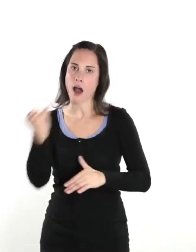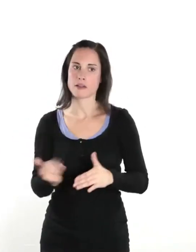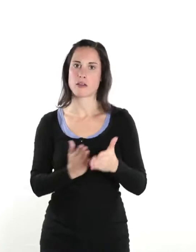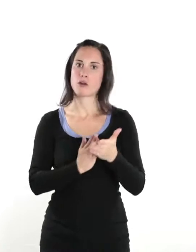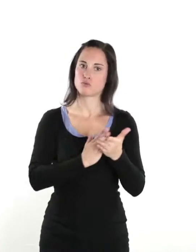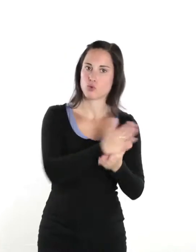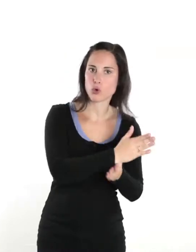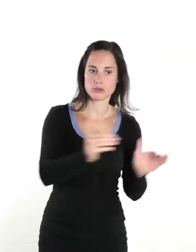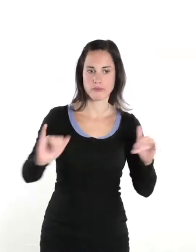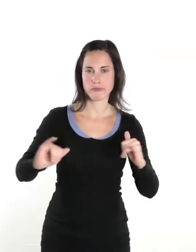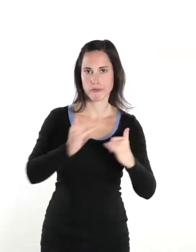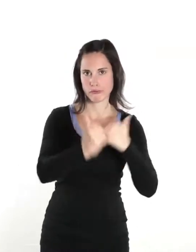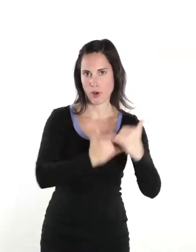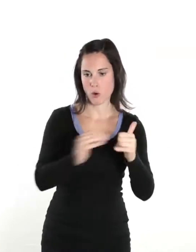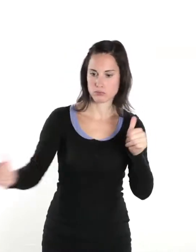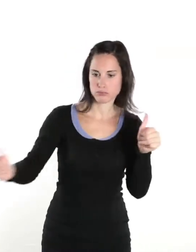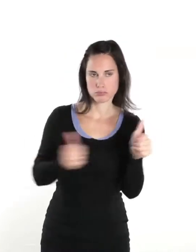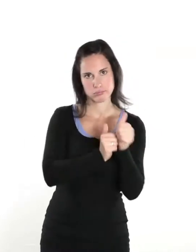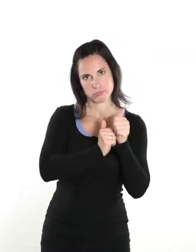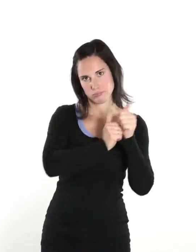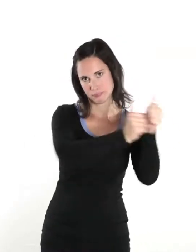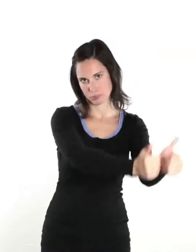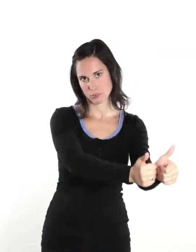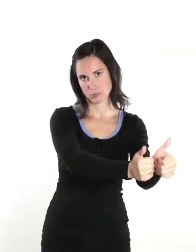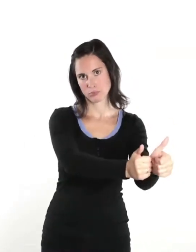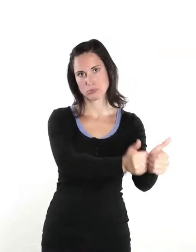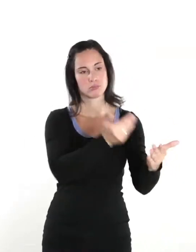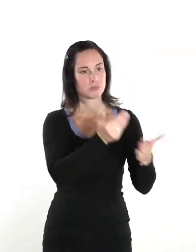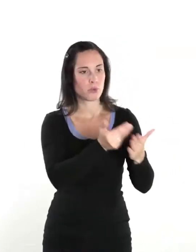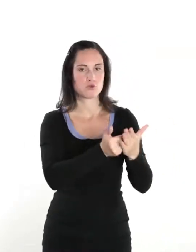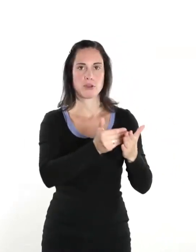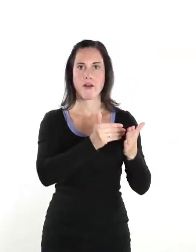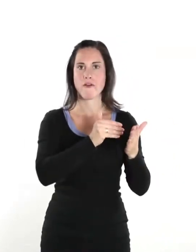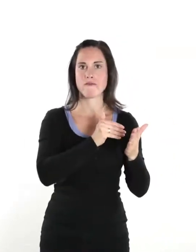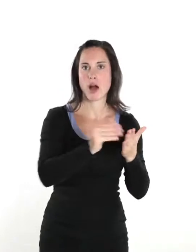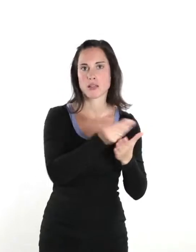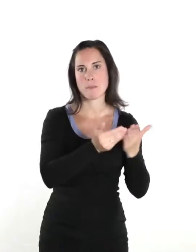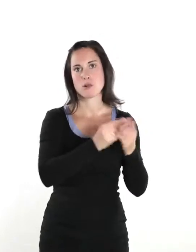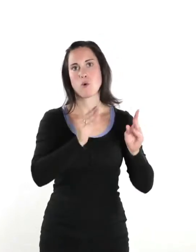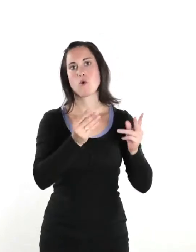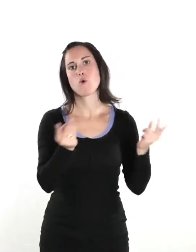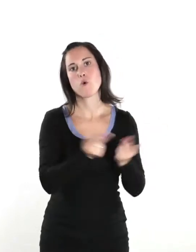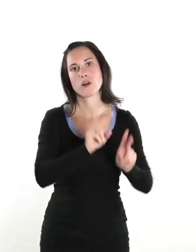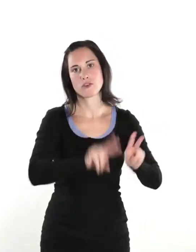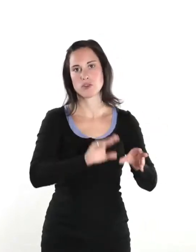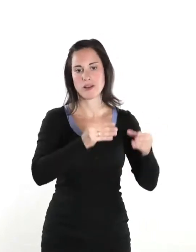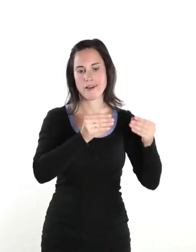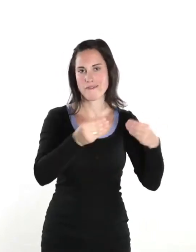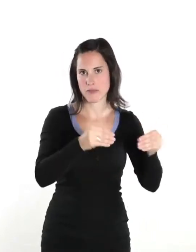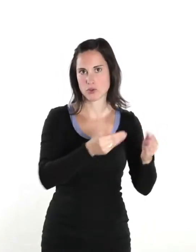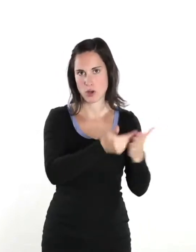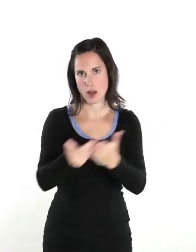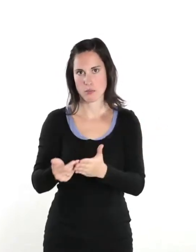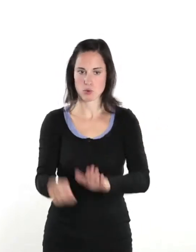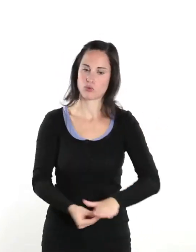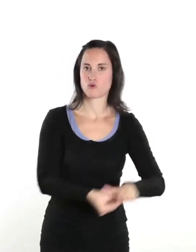sich darauf einlassen, ein Jahr lang die Frauen zu begleiten und mit Lehrgängen, aber auch mit Qualifizierungsangeboten